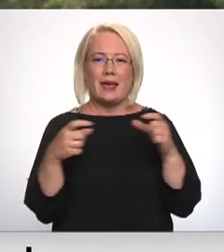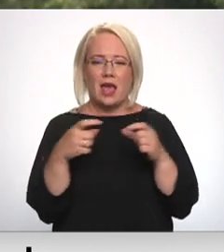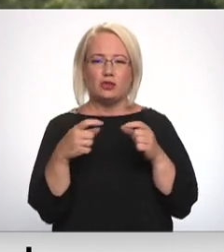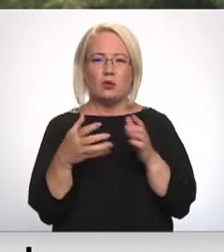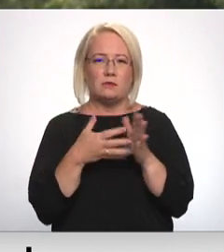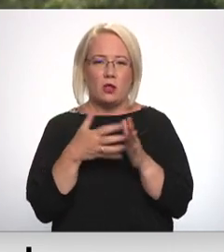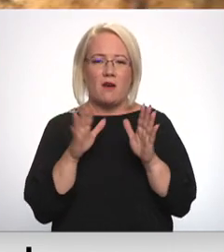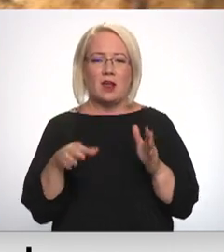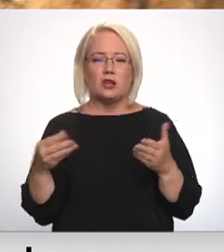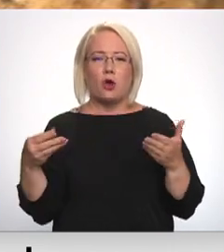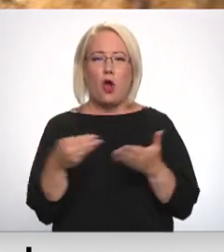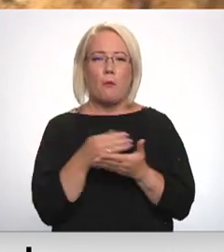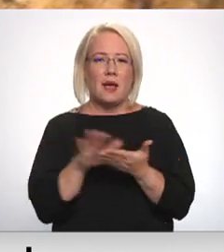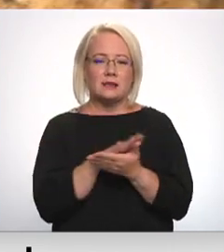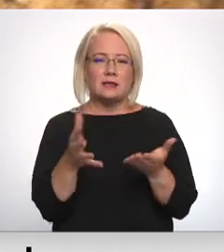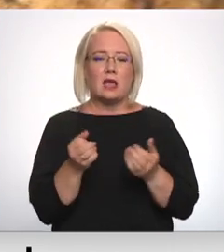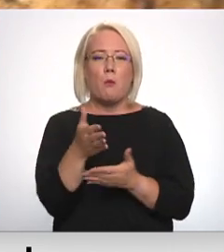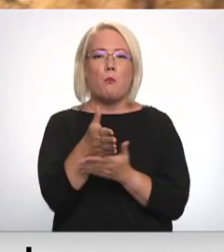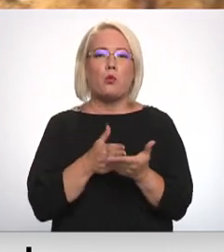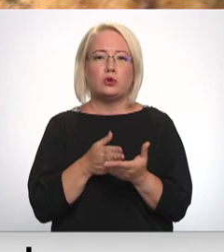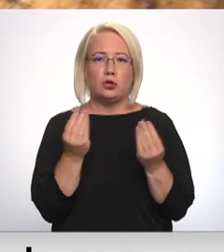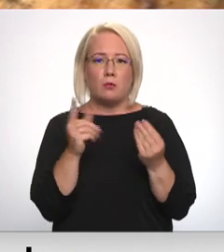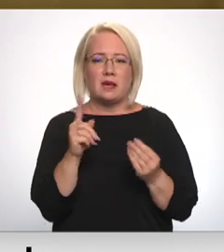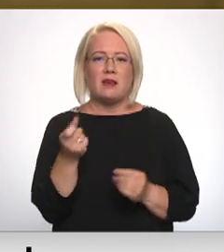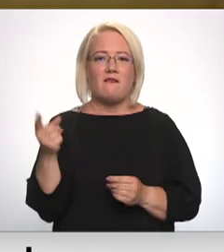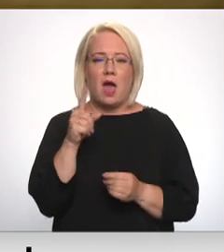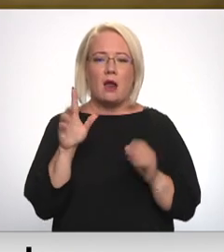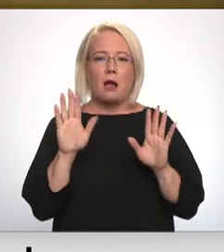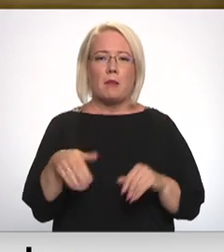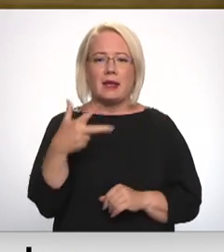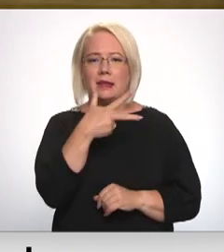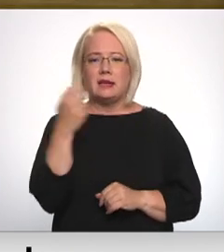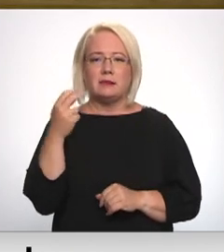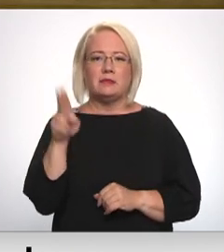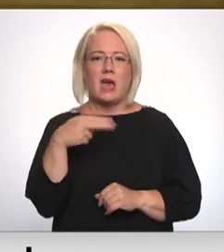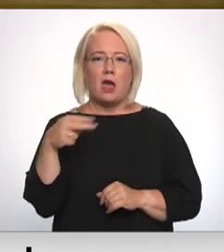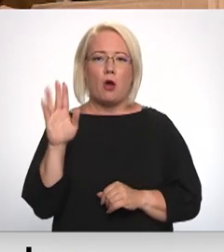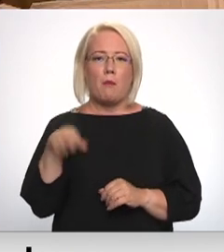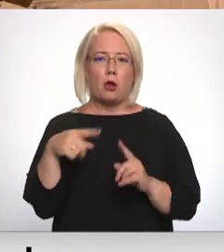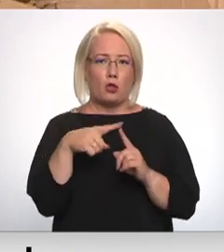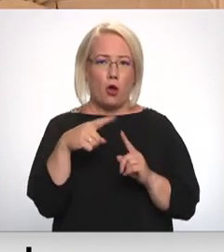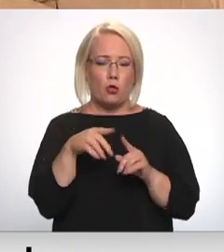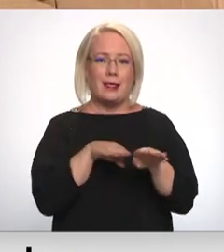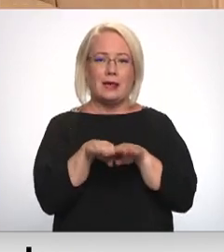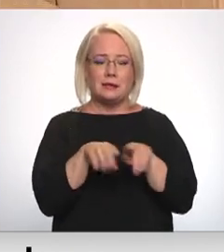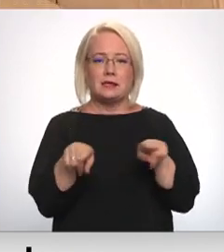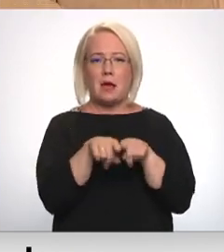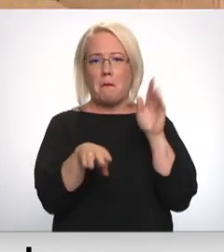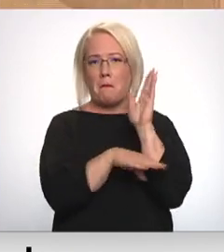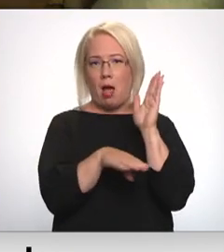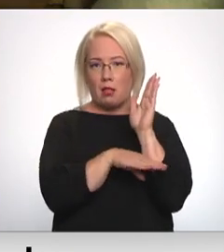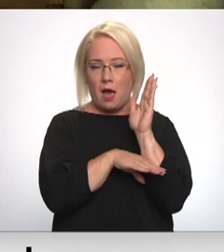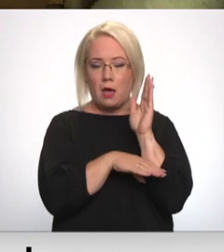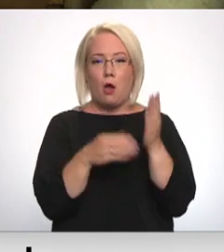varēs saņemt pusi samaksātās summas daļas, kas pārsnīca 300 eiro par tonu. Līdzīgs mehānismus arī mākas apkuras lietotājiem.